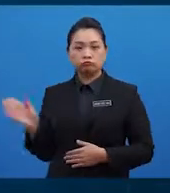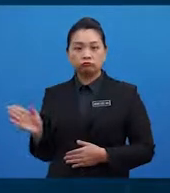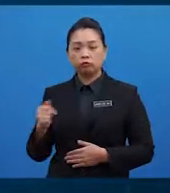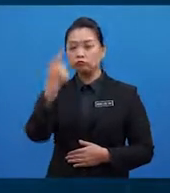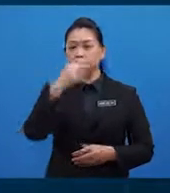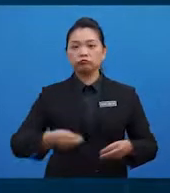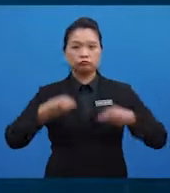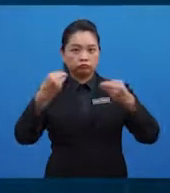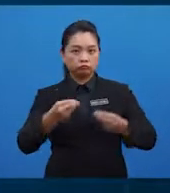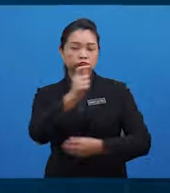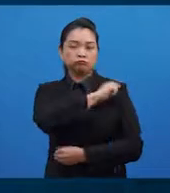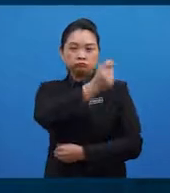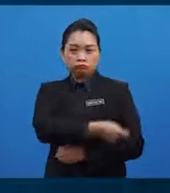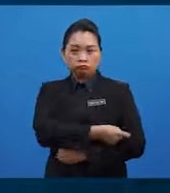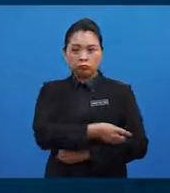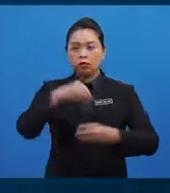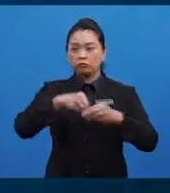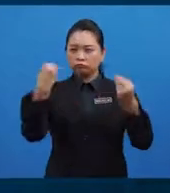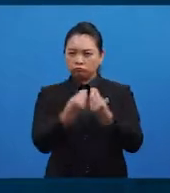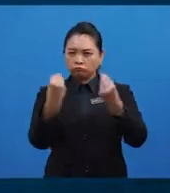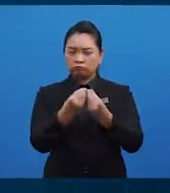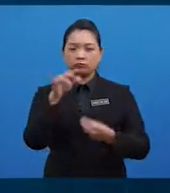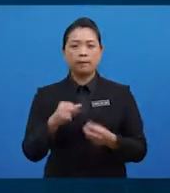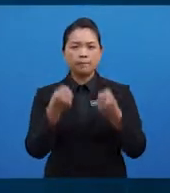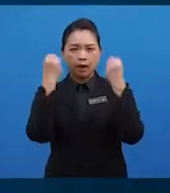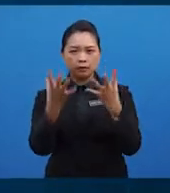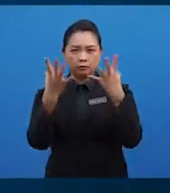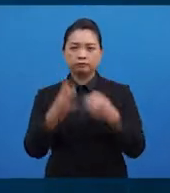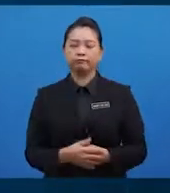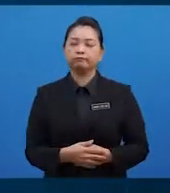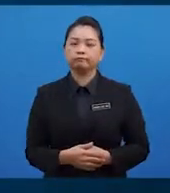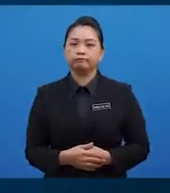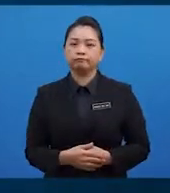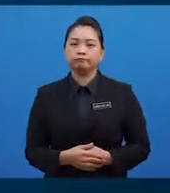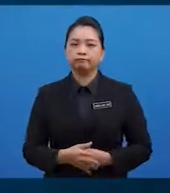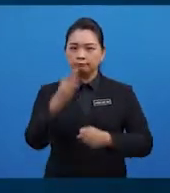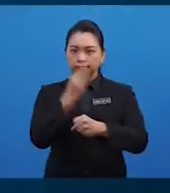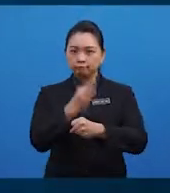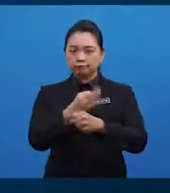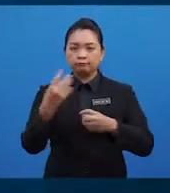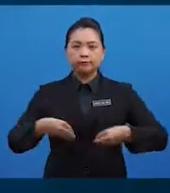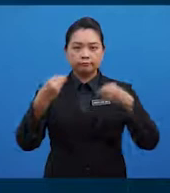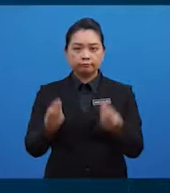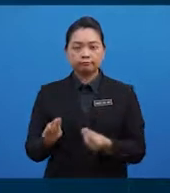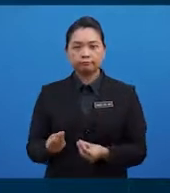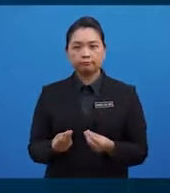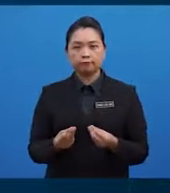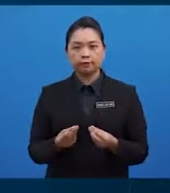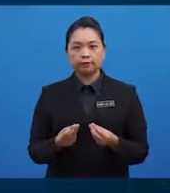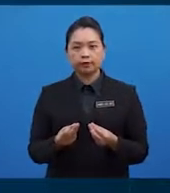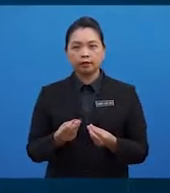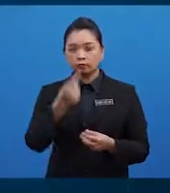membekalkan tenaga dalam kuantiti yang banyak. Manakala, fungsi bagi nutrien sebagai